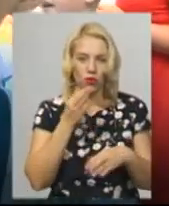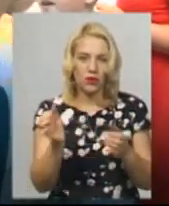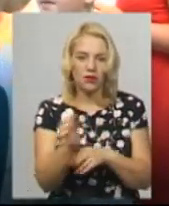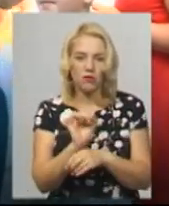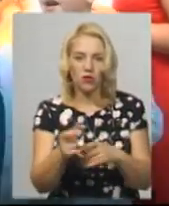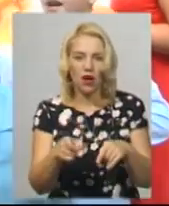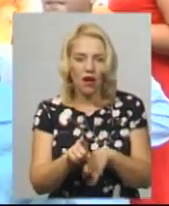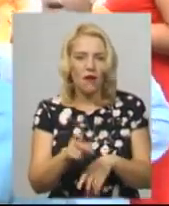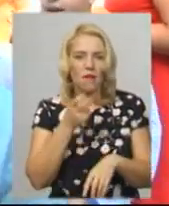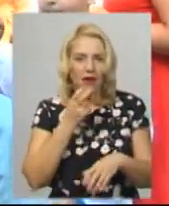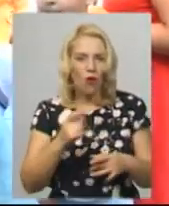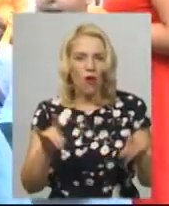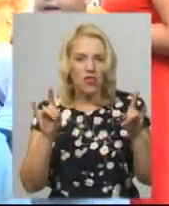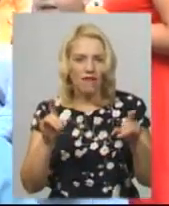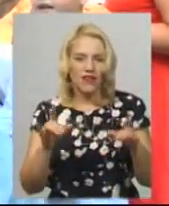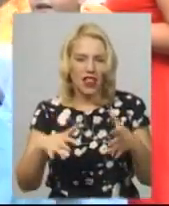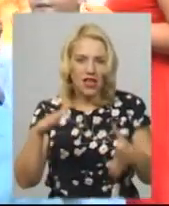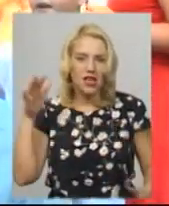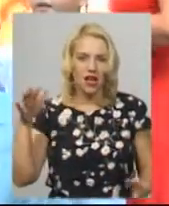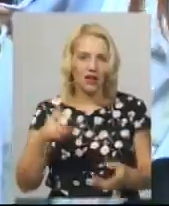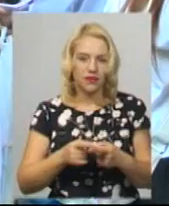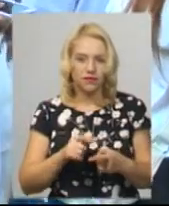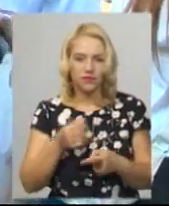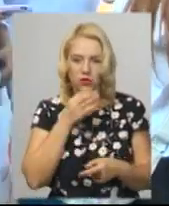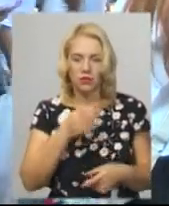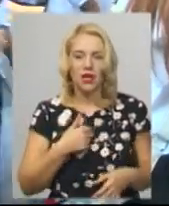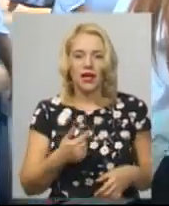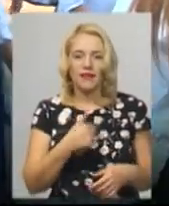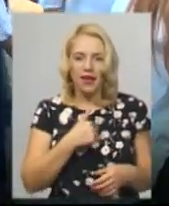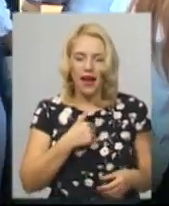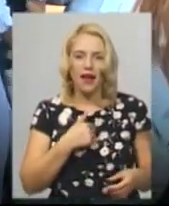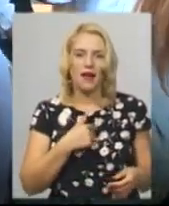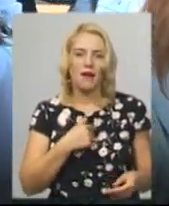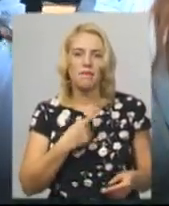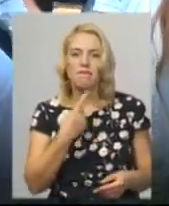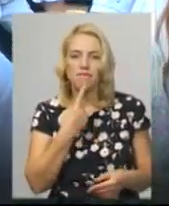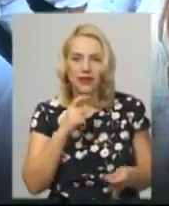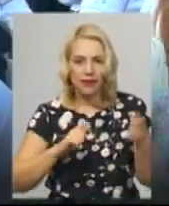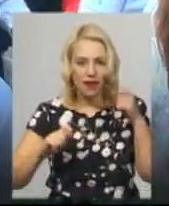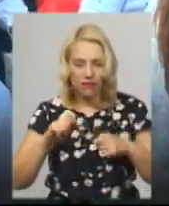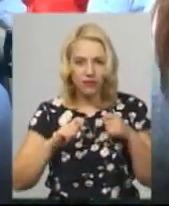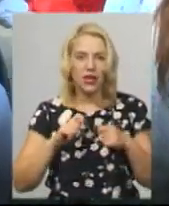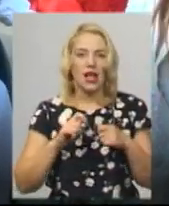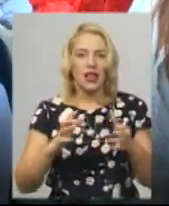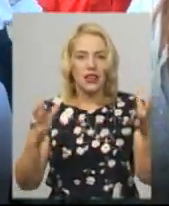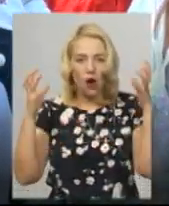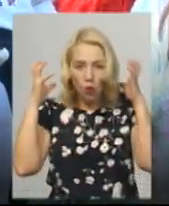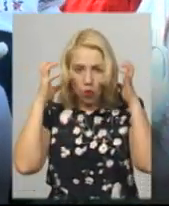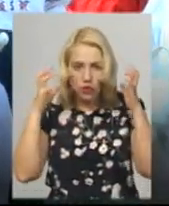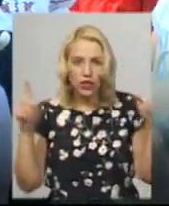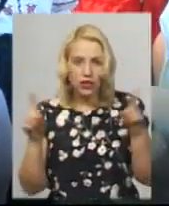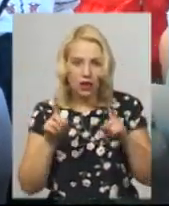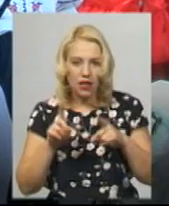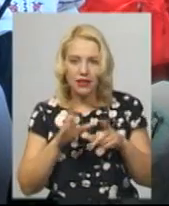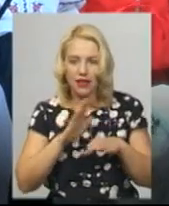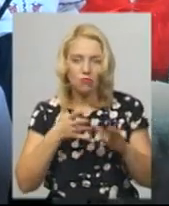така прикольна, велика. І шини дуже великі. Я міряв наушники, які не пропускають